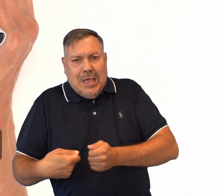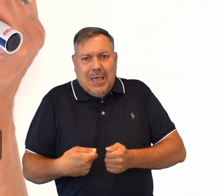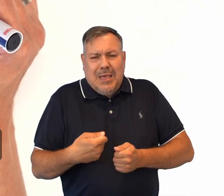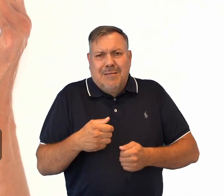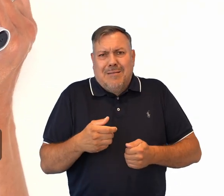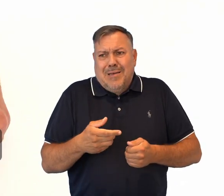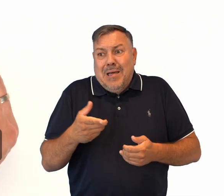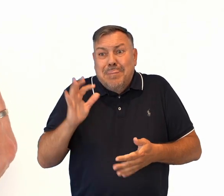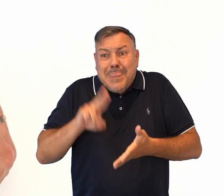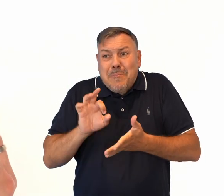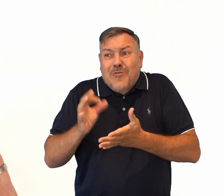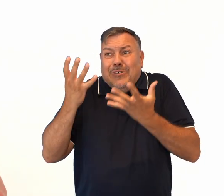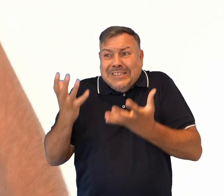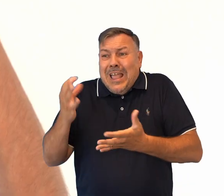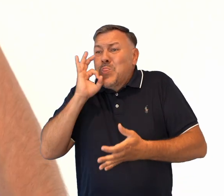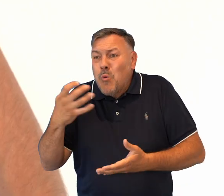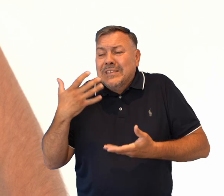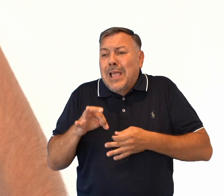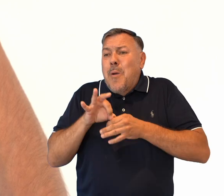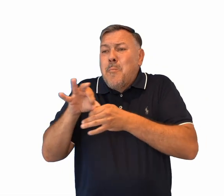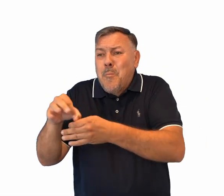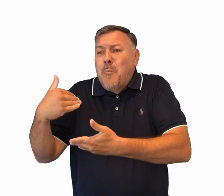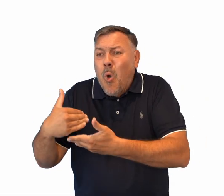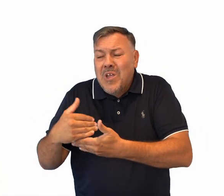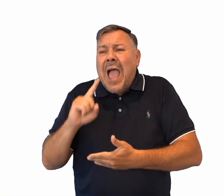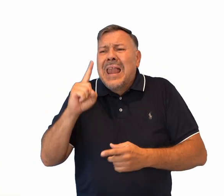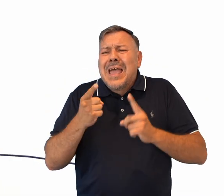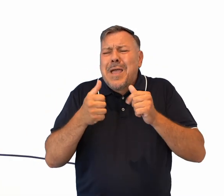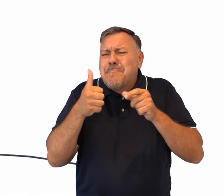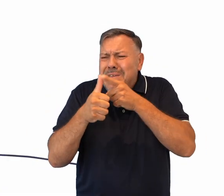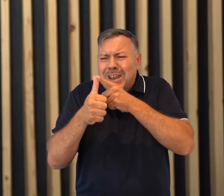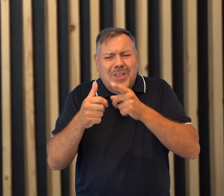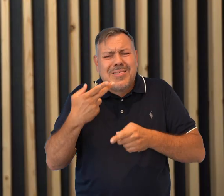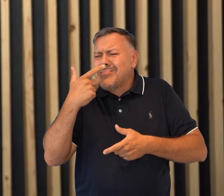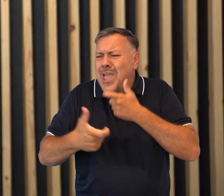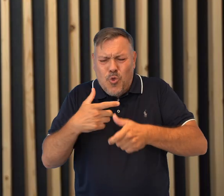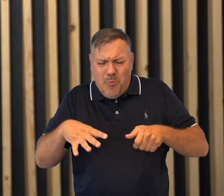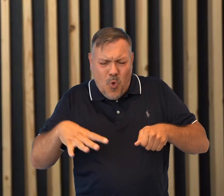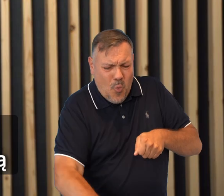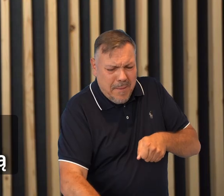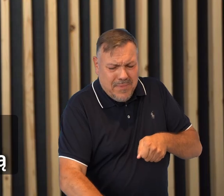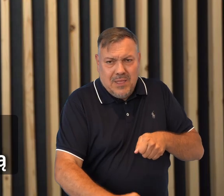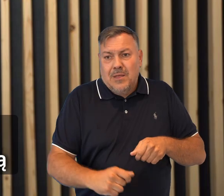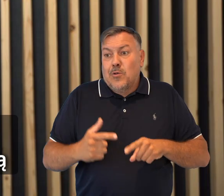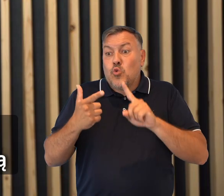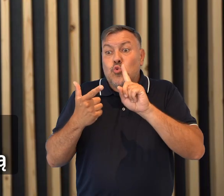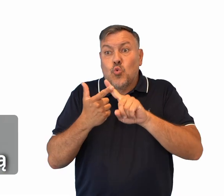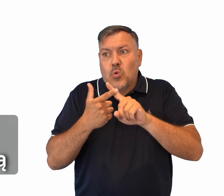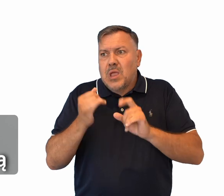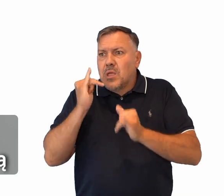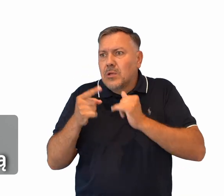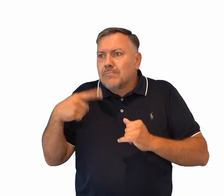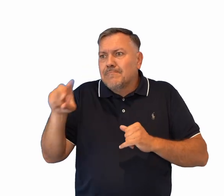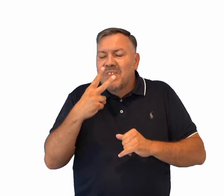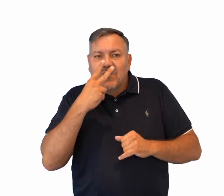mimo że chce pewnie dobrze, bo chce mnie gdzieś przeprowadzić, więc pierwsza taka zasada, nie łapiemy za białą laskę. Druga rzecz, kiedy widzimy